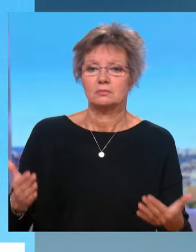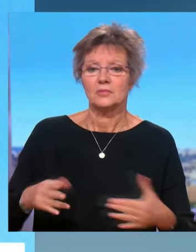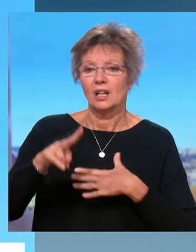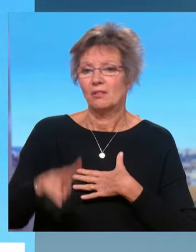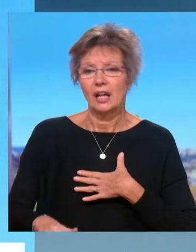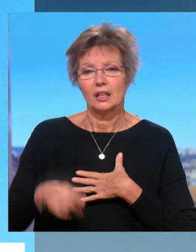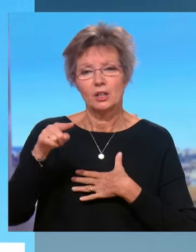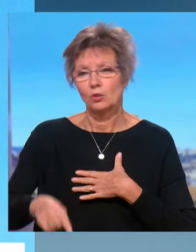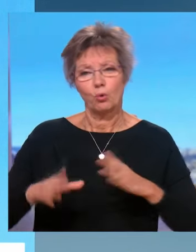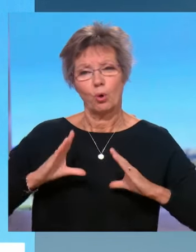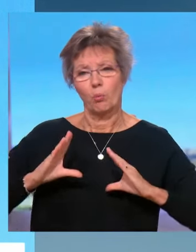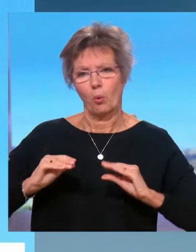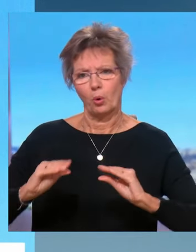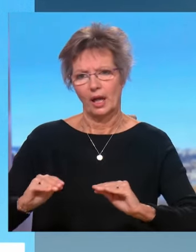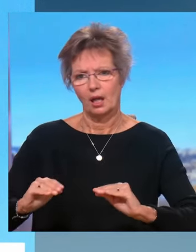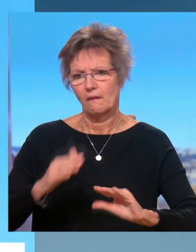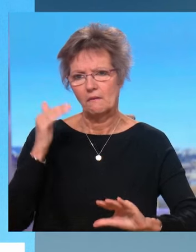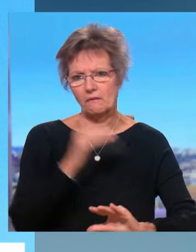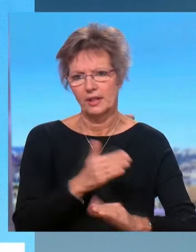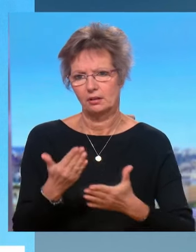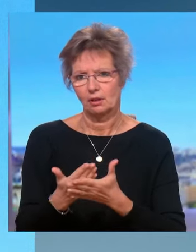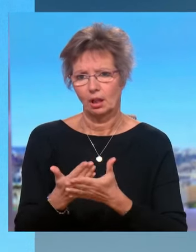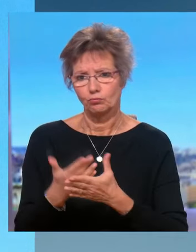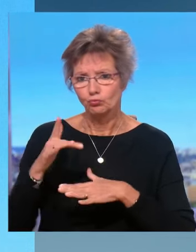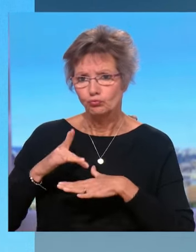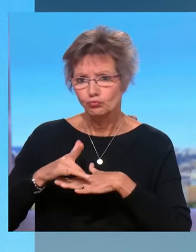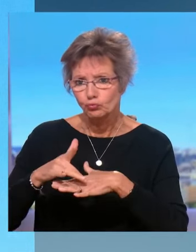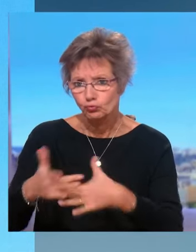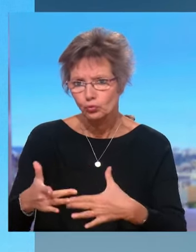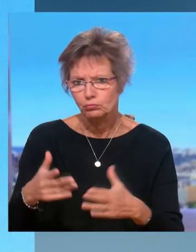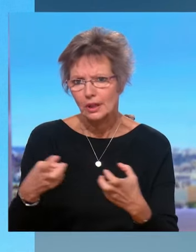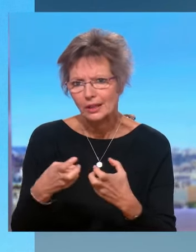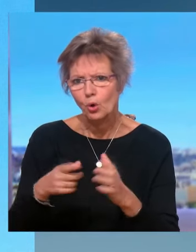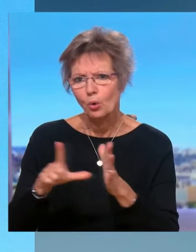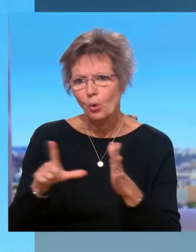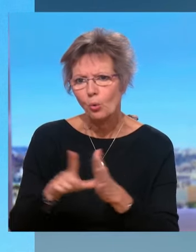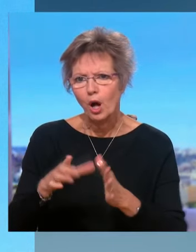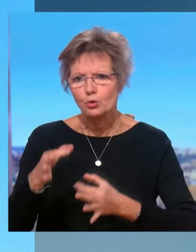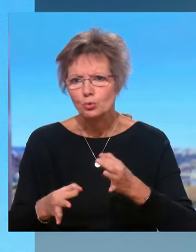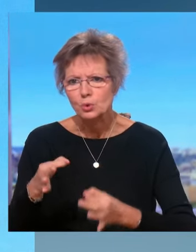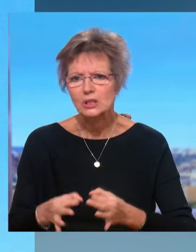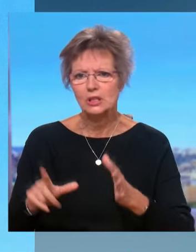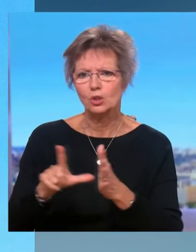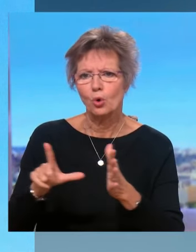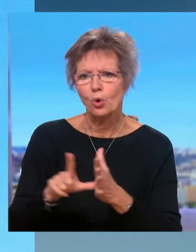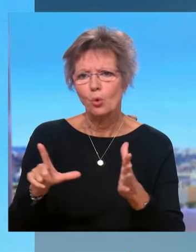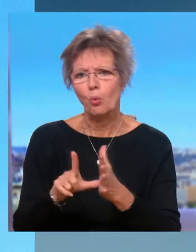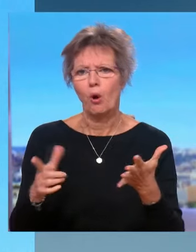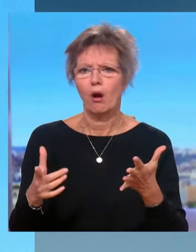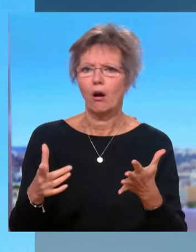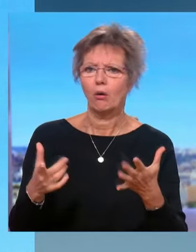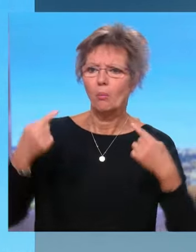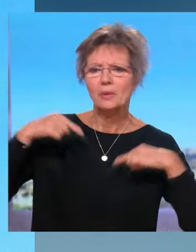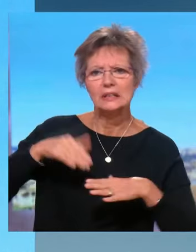C'est des actes qu'il faut. Des actes, nous en avons produits, commis, avec des lois sur la justice, des lois sur le ministère de l'Intérieur pour donner